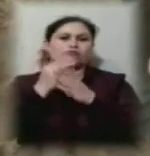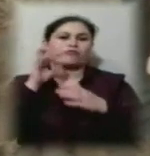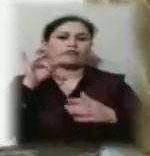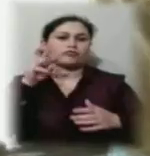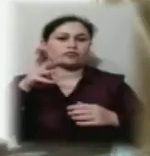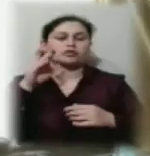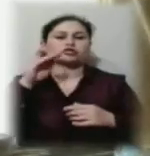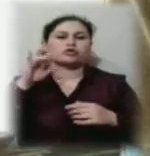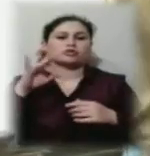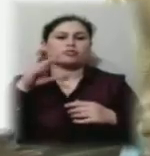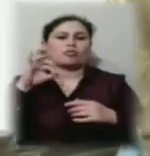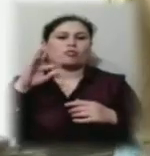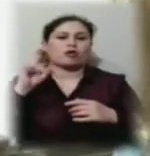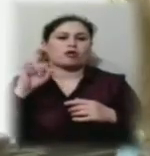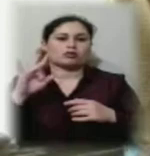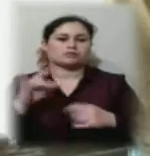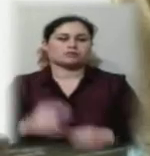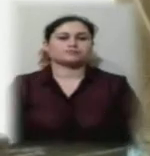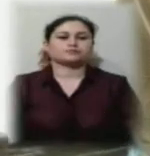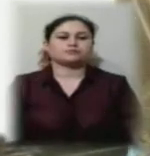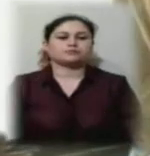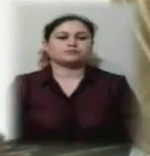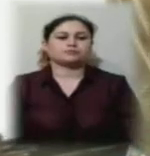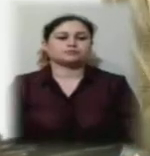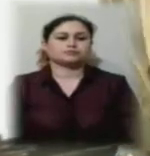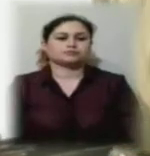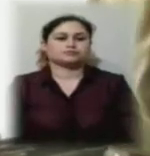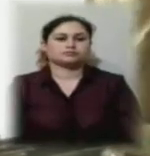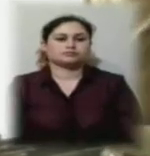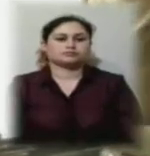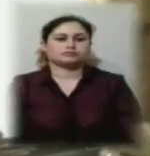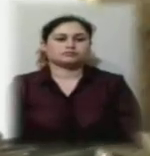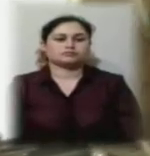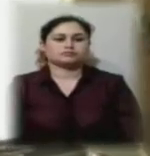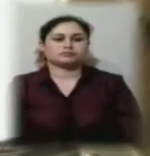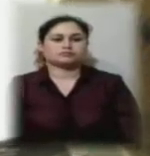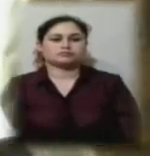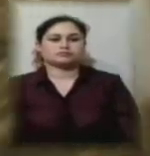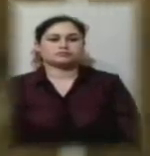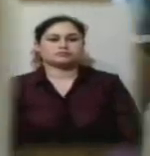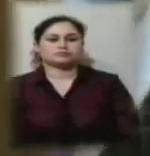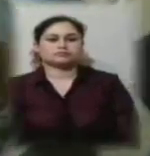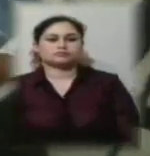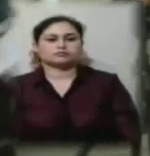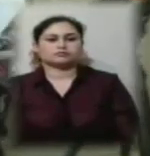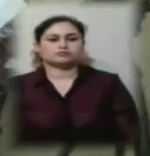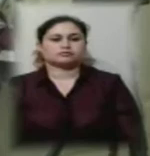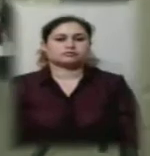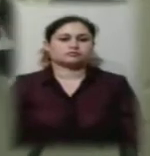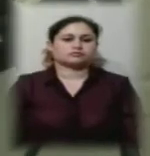нуар. Юрій, ще раз, тільки членів роздільно. Не торопись, швидше не буде. Хороша, давай ще раз.